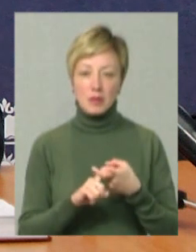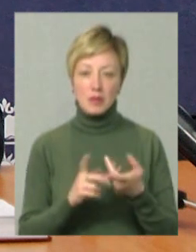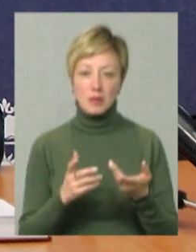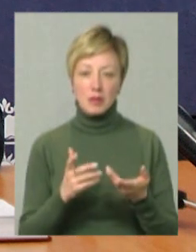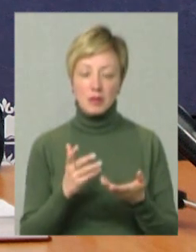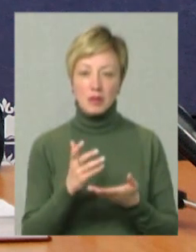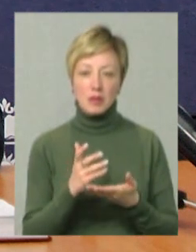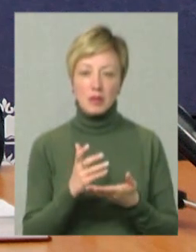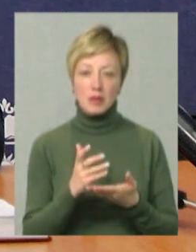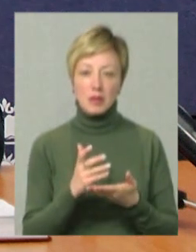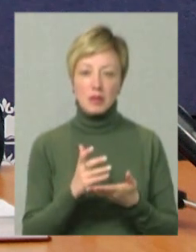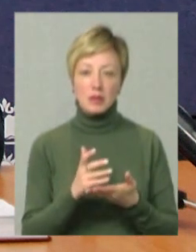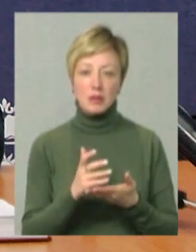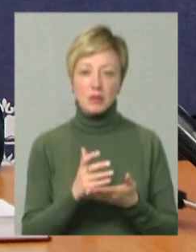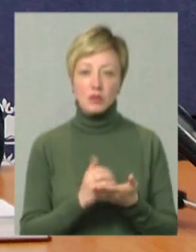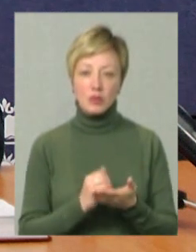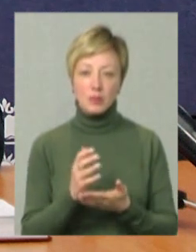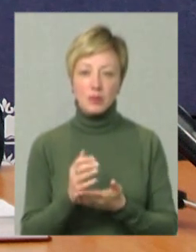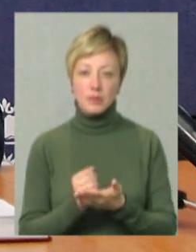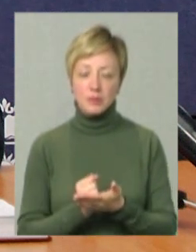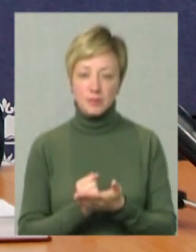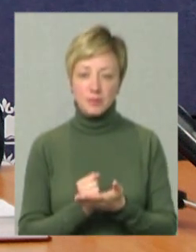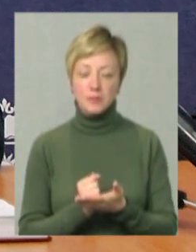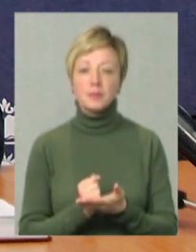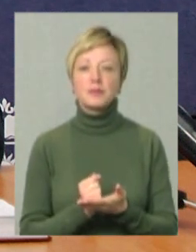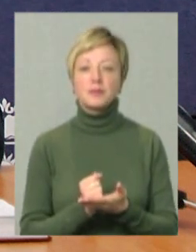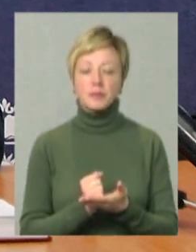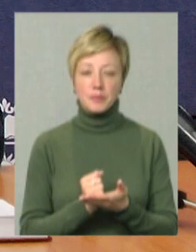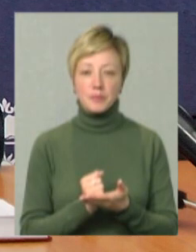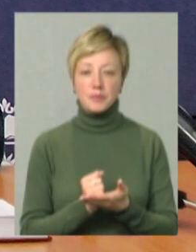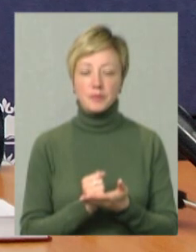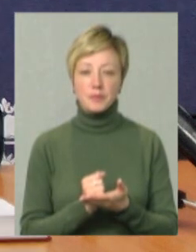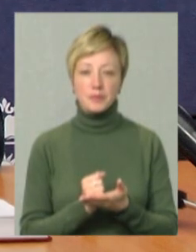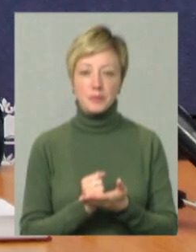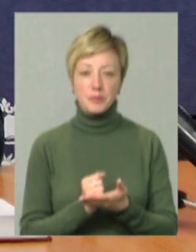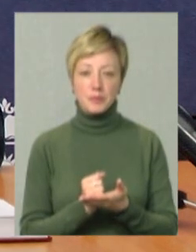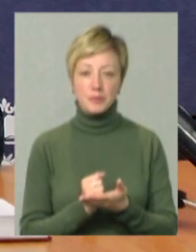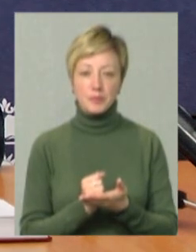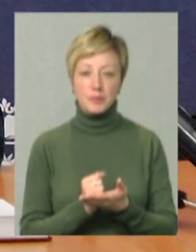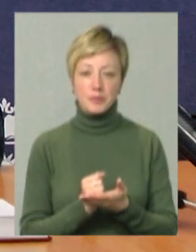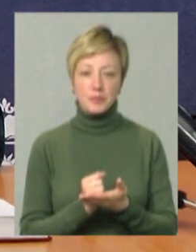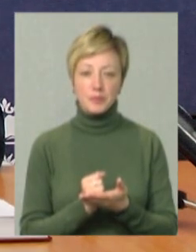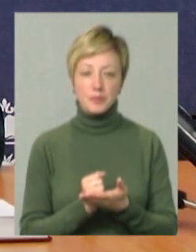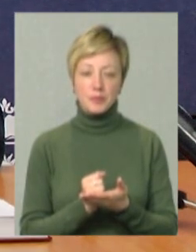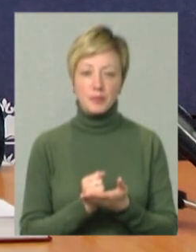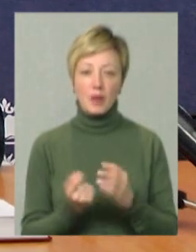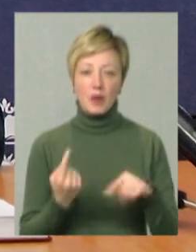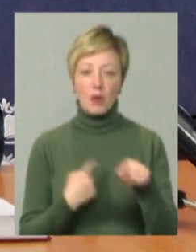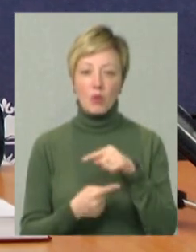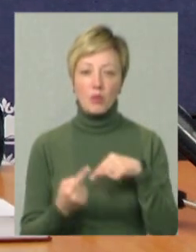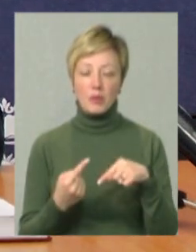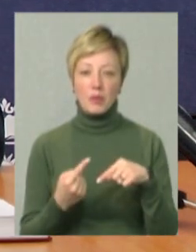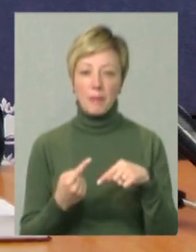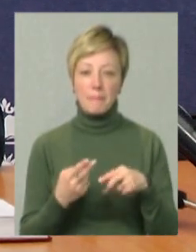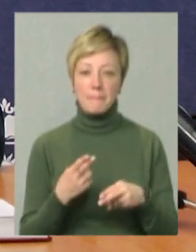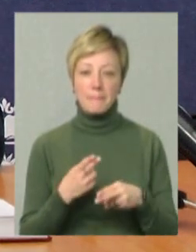ресурсами, обігом